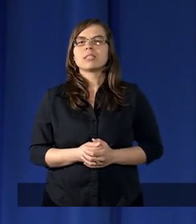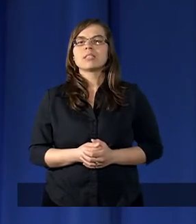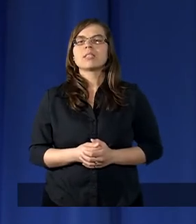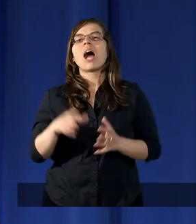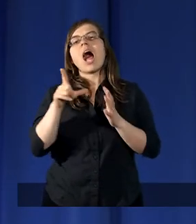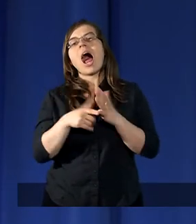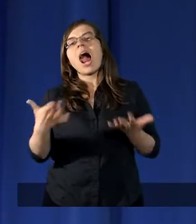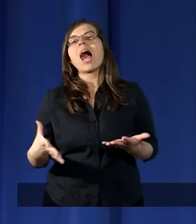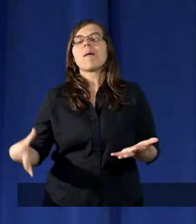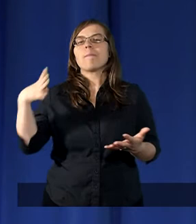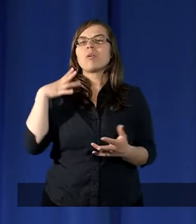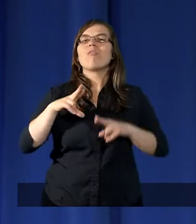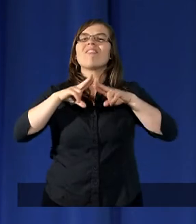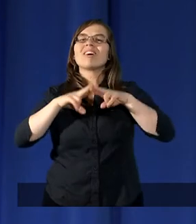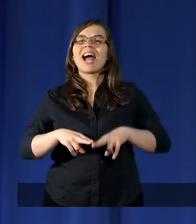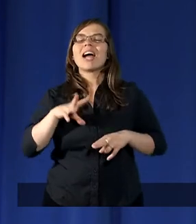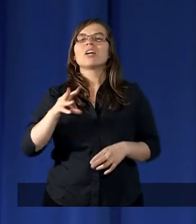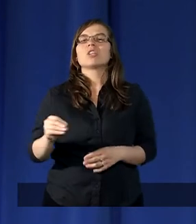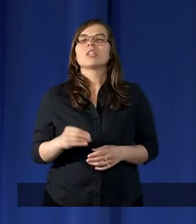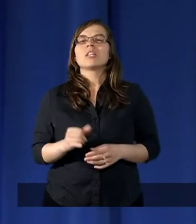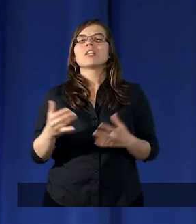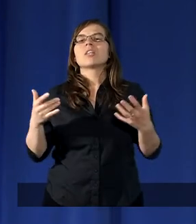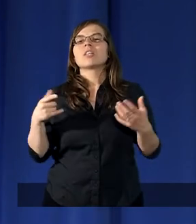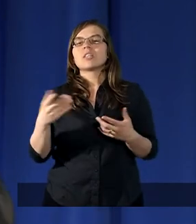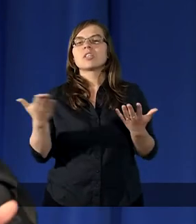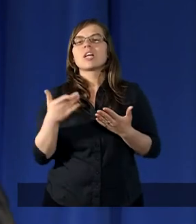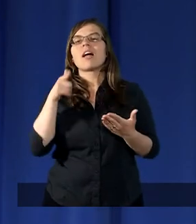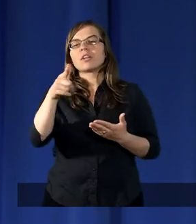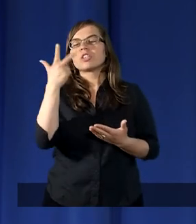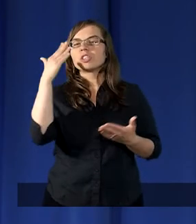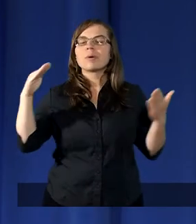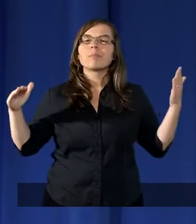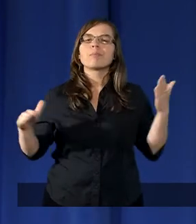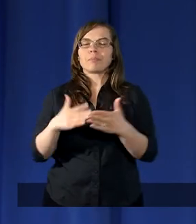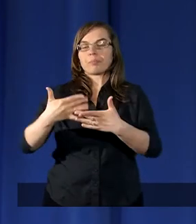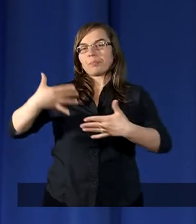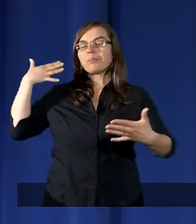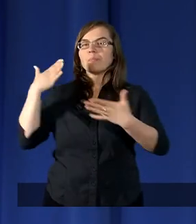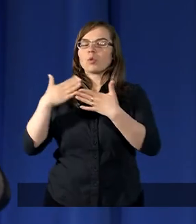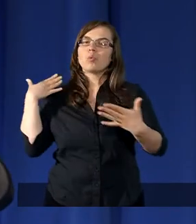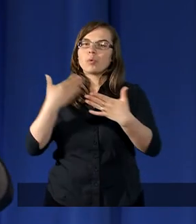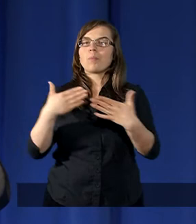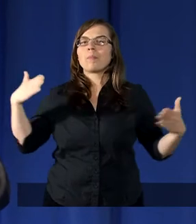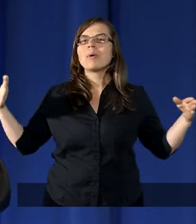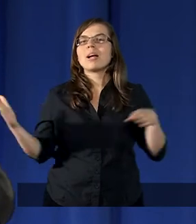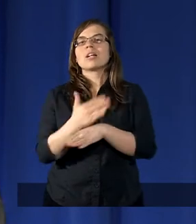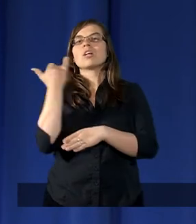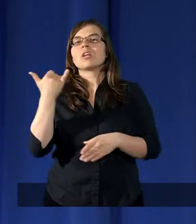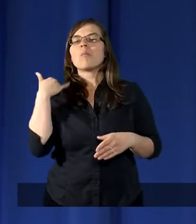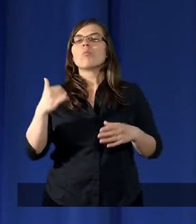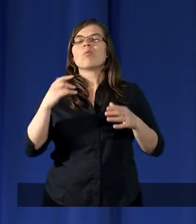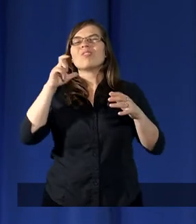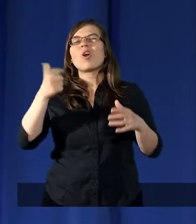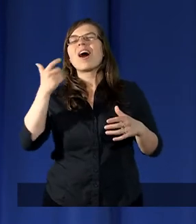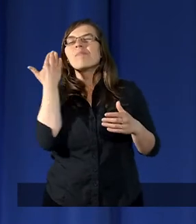No ale jak był wreszcie, gdy już trzy miesiące minęło, dziecko było coraz głośniejsze